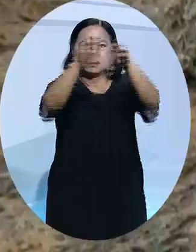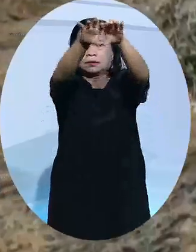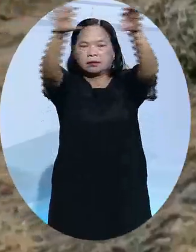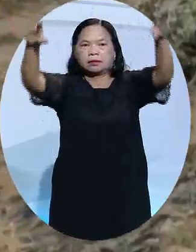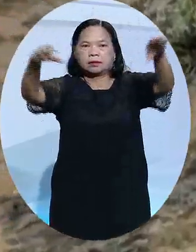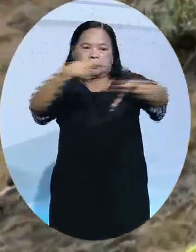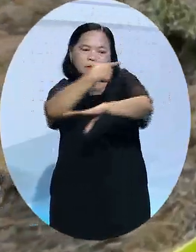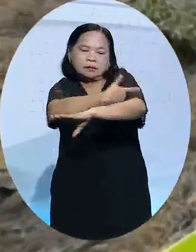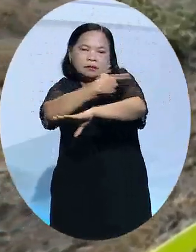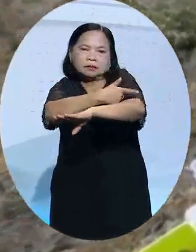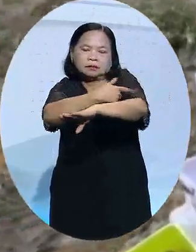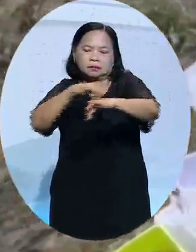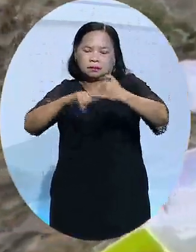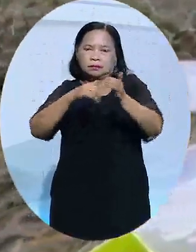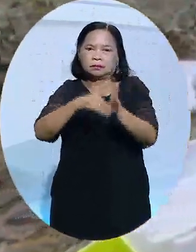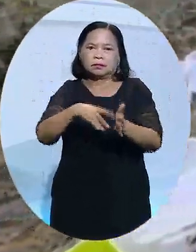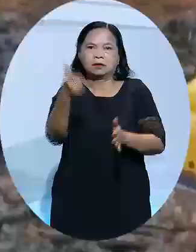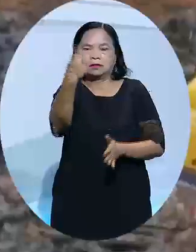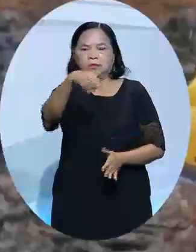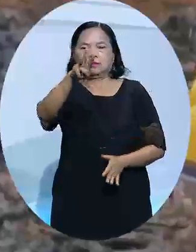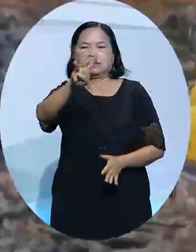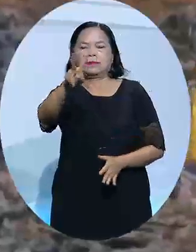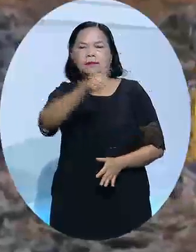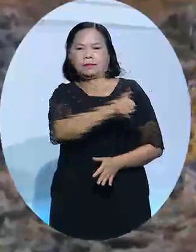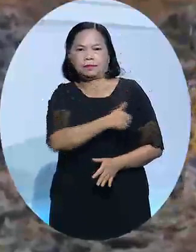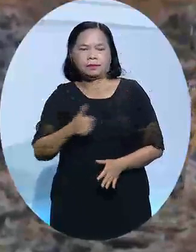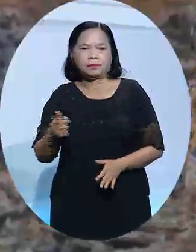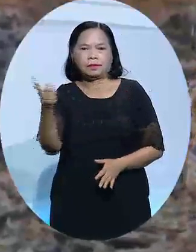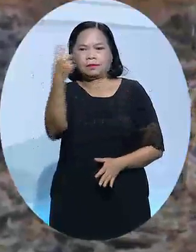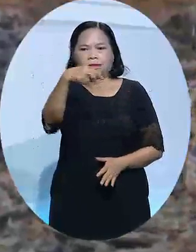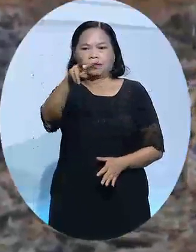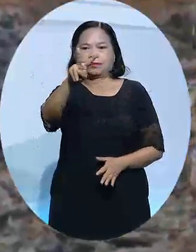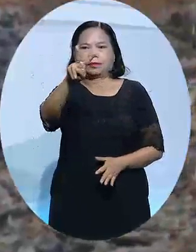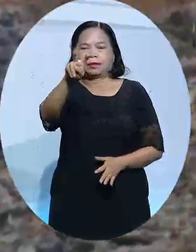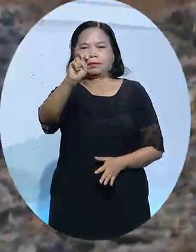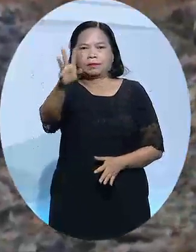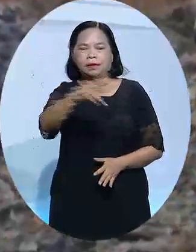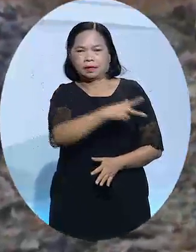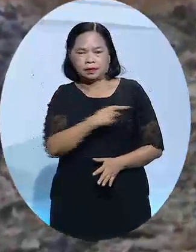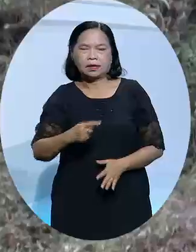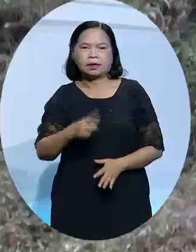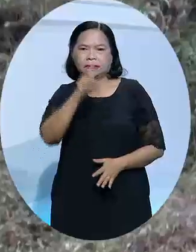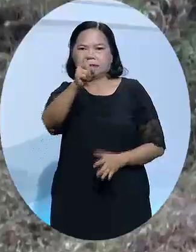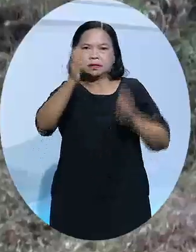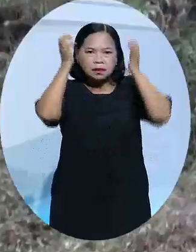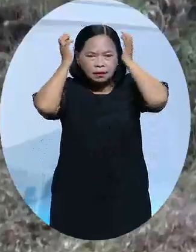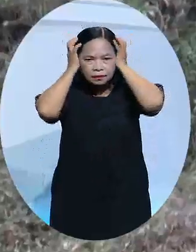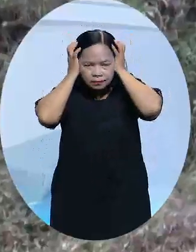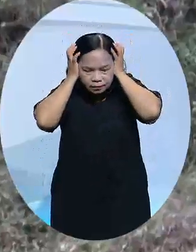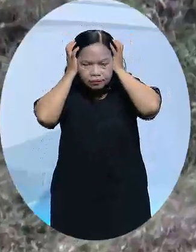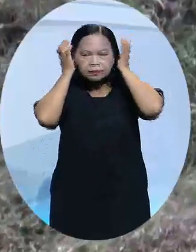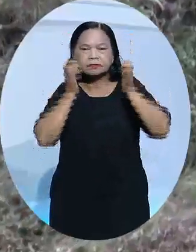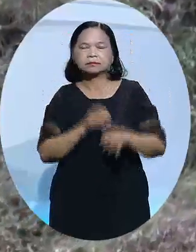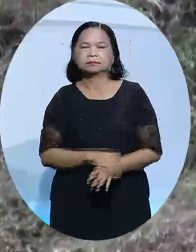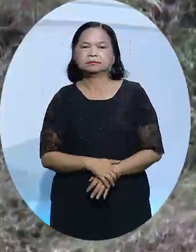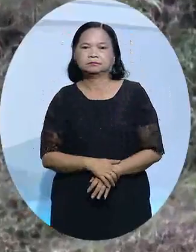Dạo thời điểm xảy ra tai nạn, trên máy bay có 132 người, bao gồm 123 hành khách và 9 thành viên phi hành đoàn. Giới chức